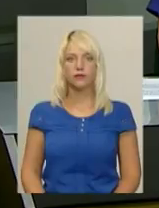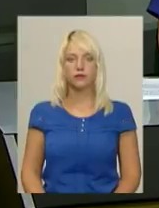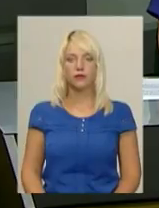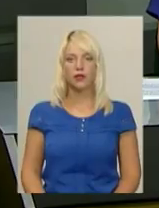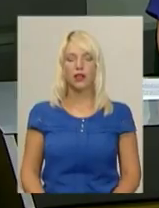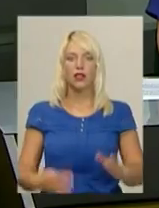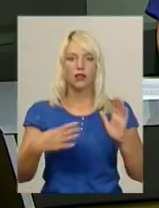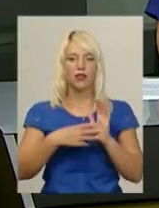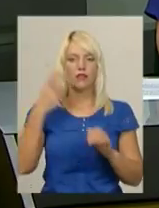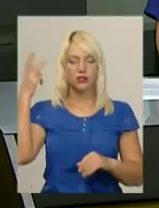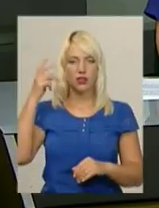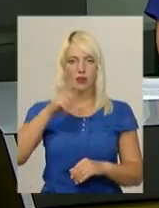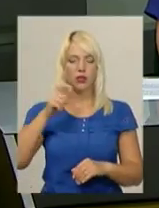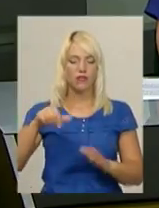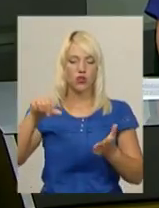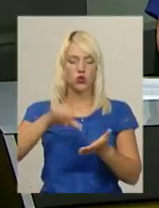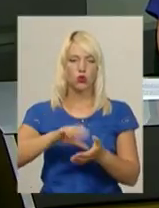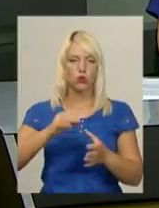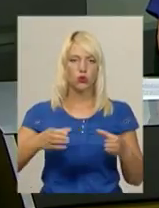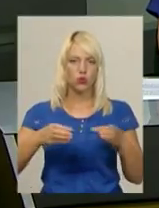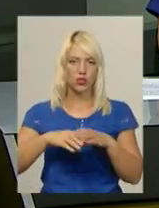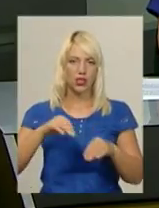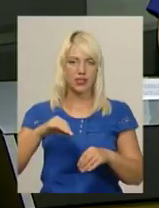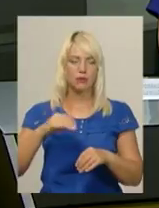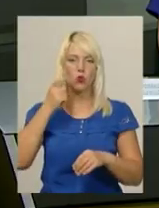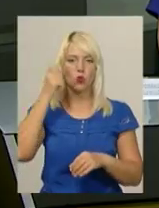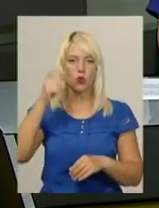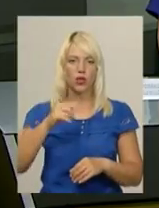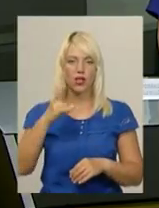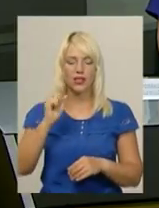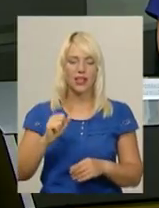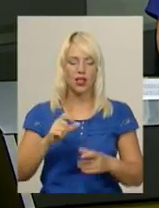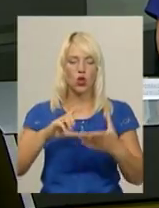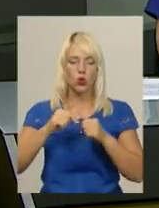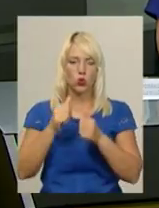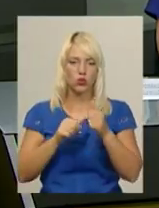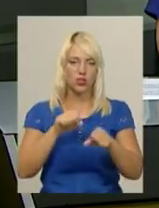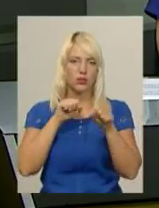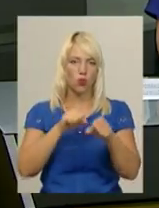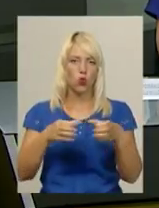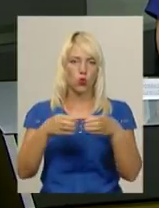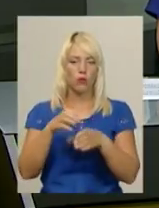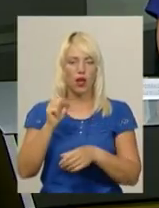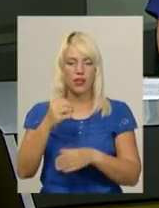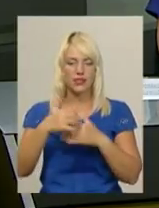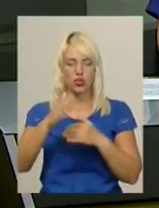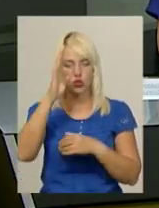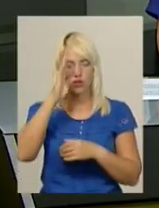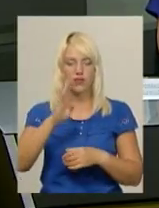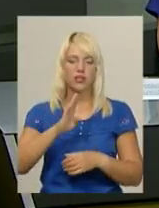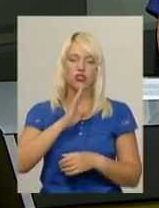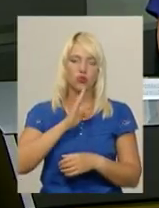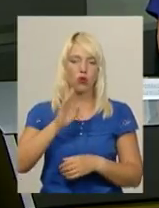9 хмельничан виступлять у складі збірної України на турнірі з боксу групи А серед чоловіків, жінок, молоді та